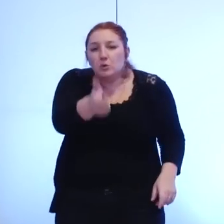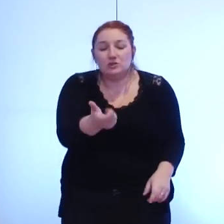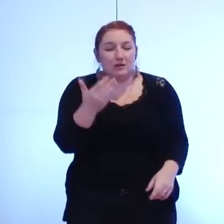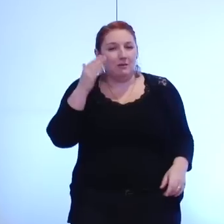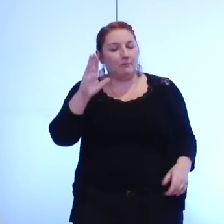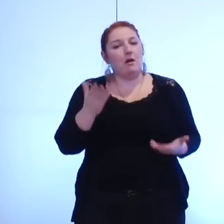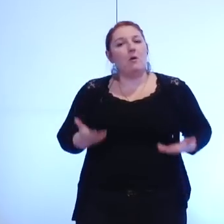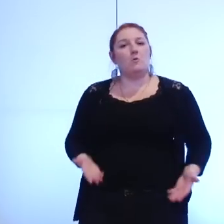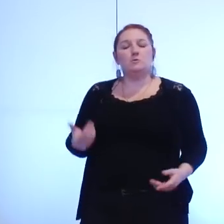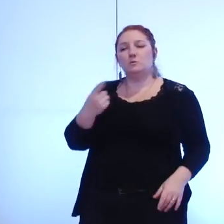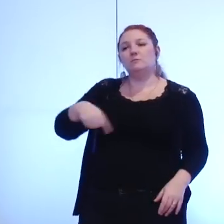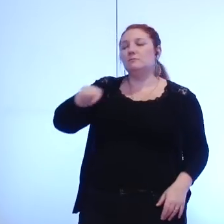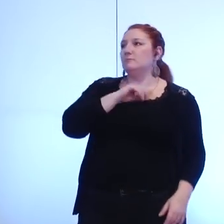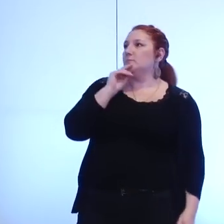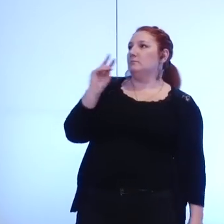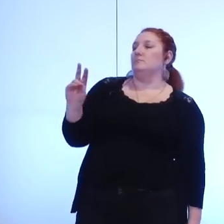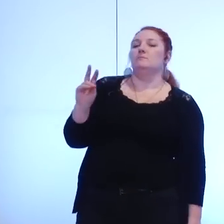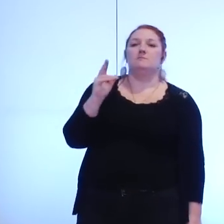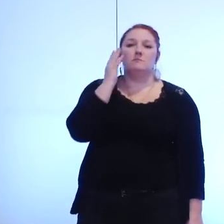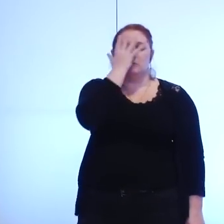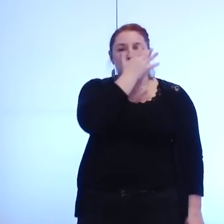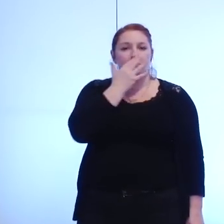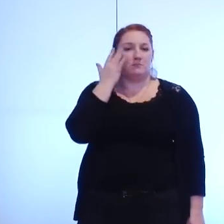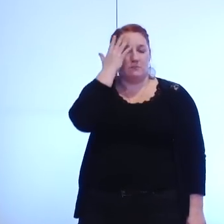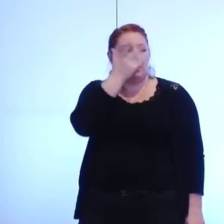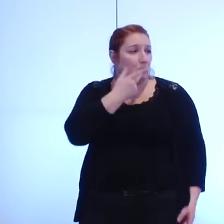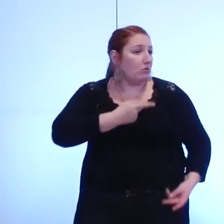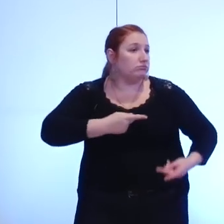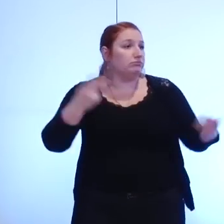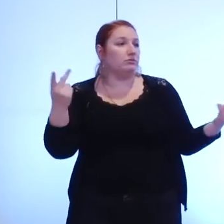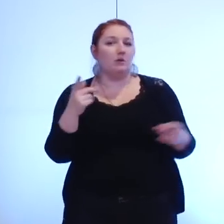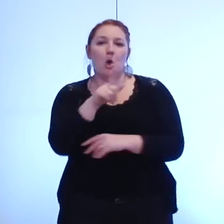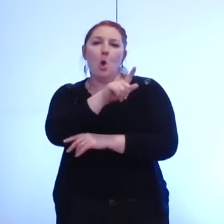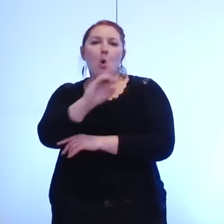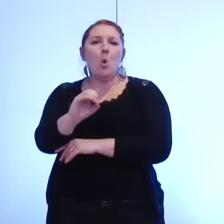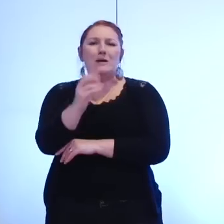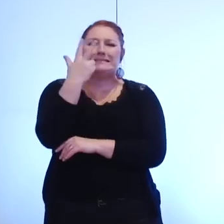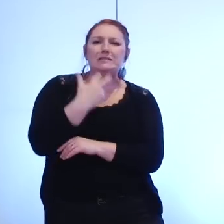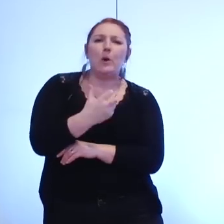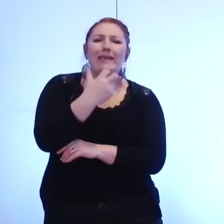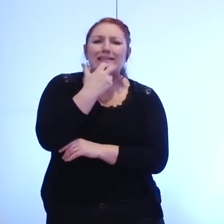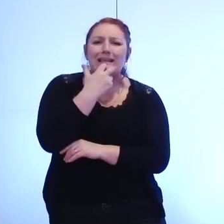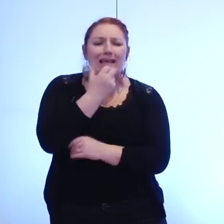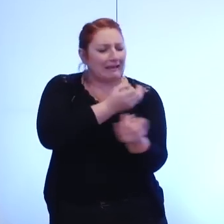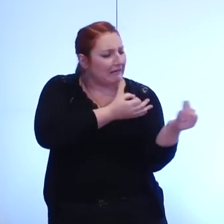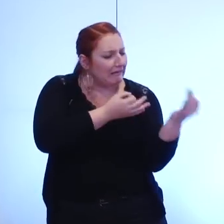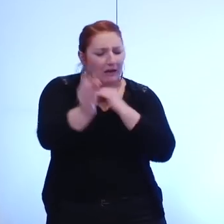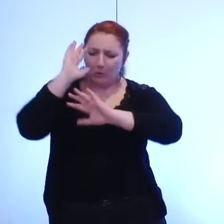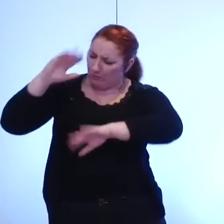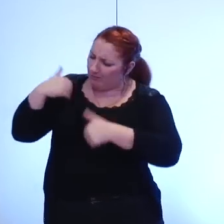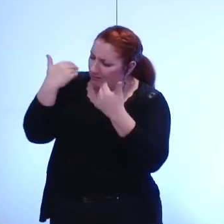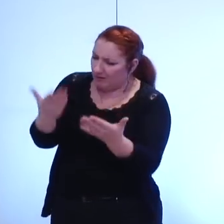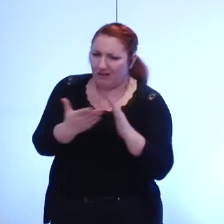inquiets je vous le livre GoCitoyente a toujours contribué activement à la construction d'une